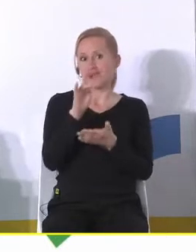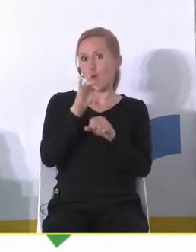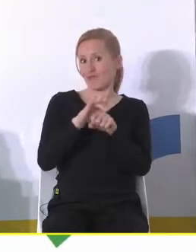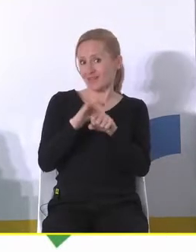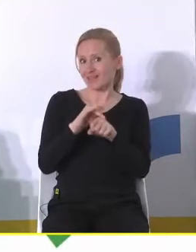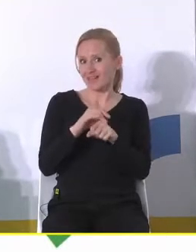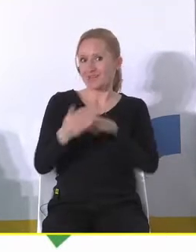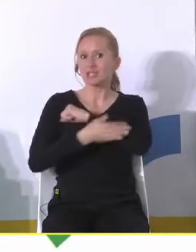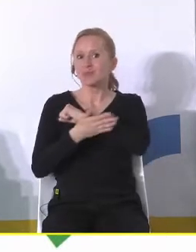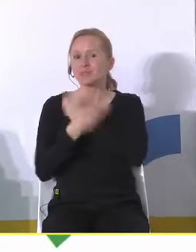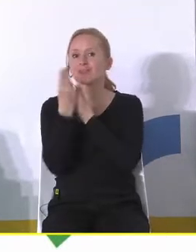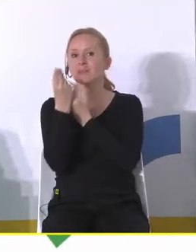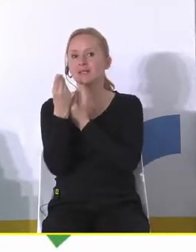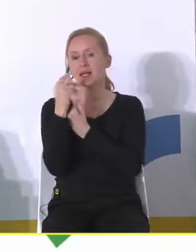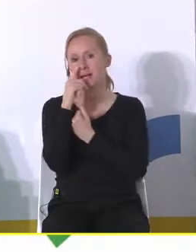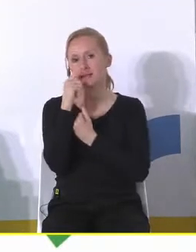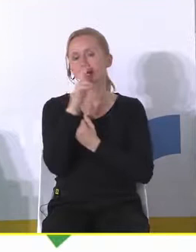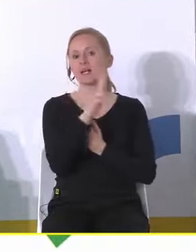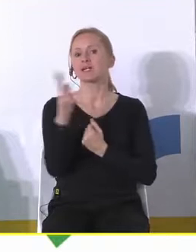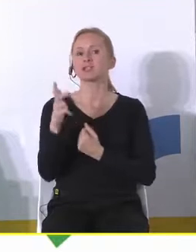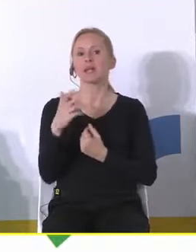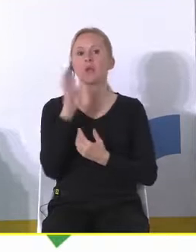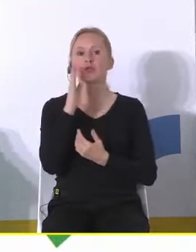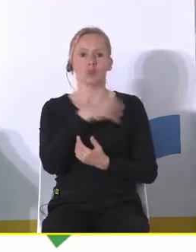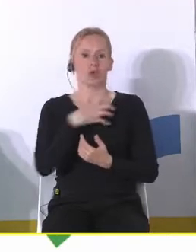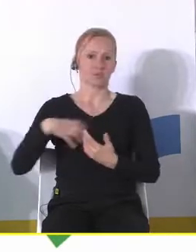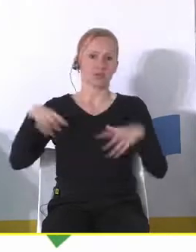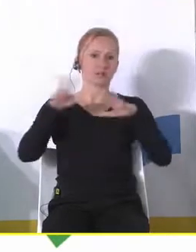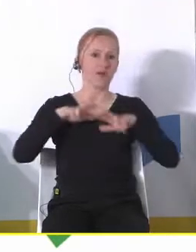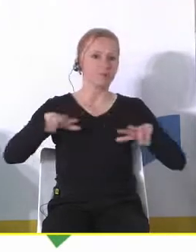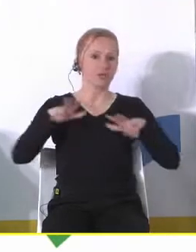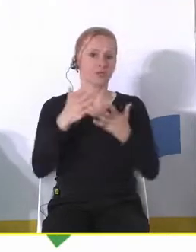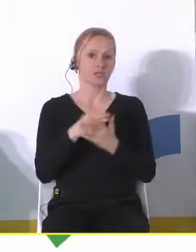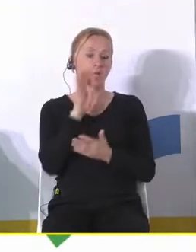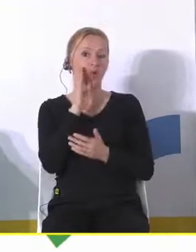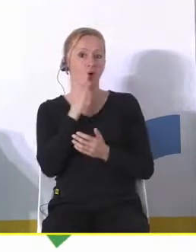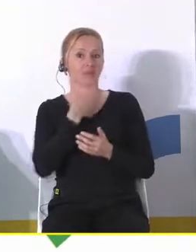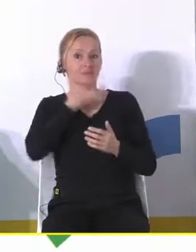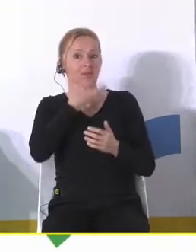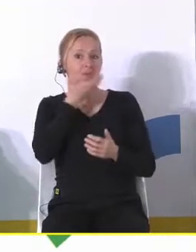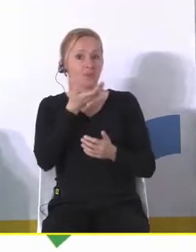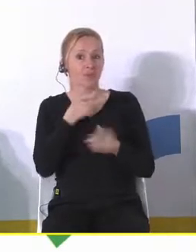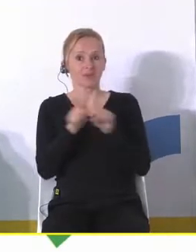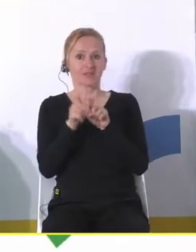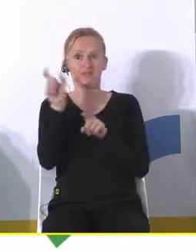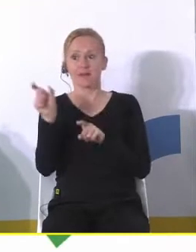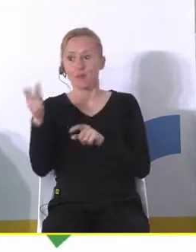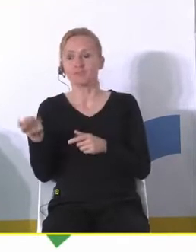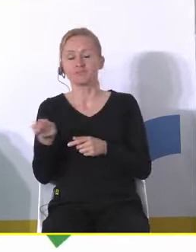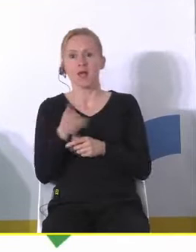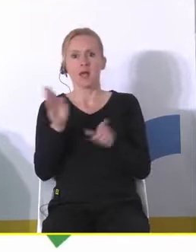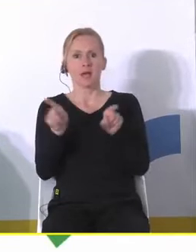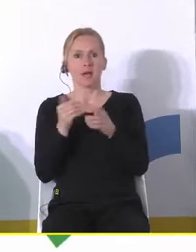jakby podstaw materialnych każdego gospodarstwa domowego każdej rodziny ta sama ciepłownia okazuje się została